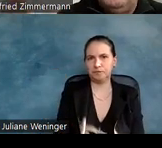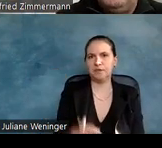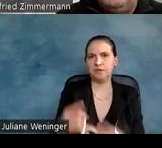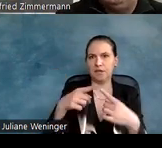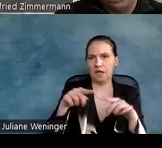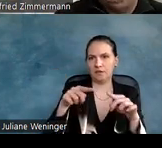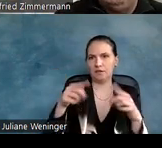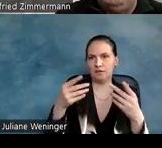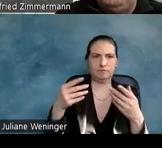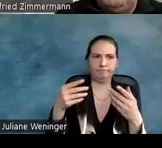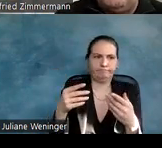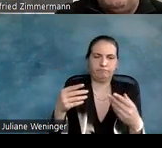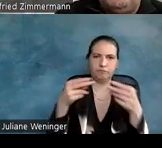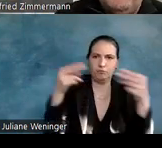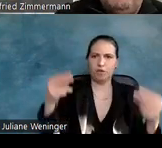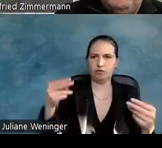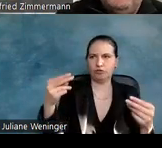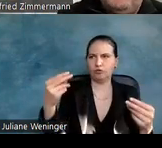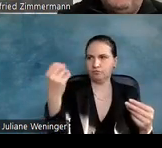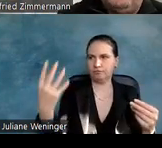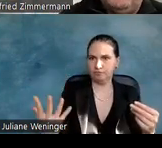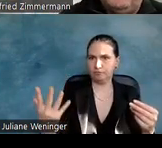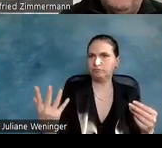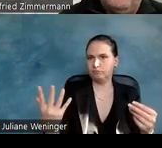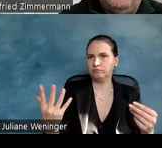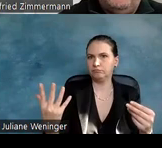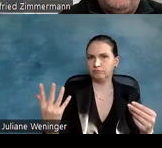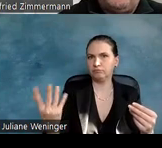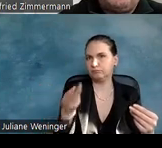die eine Erklärung für dieses Problem bereit